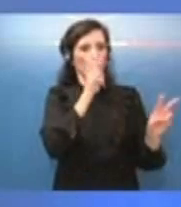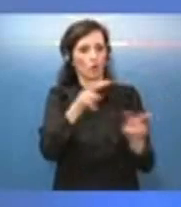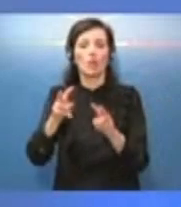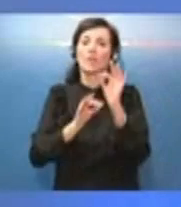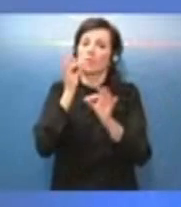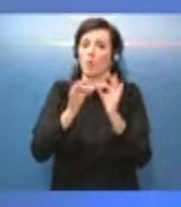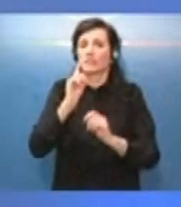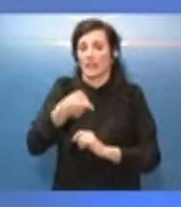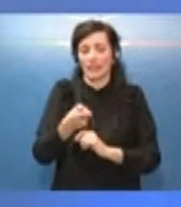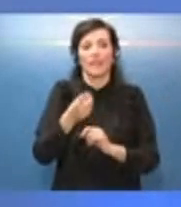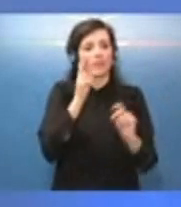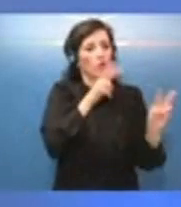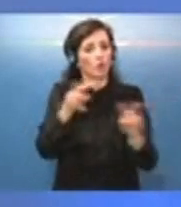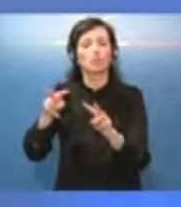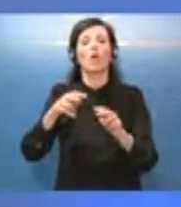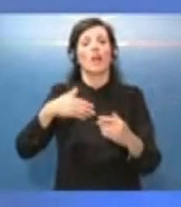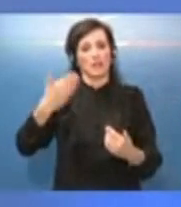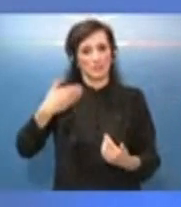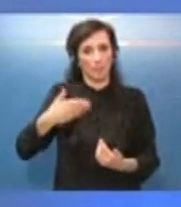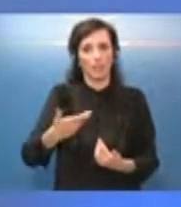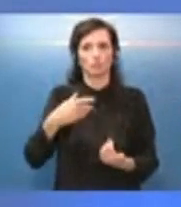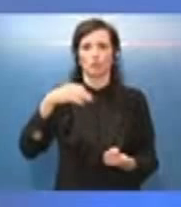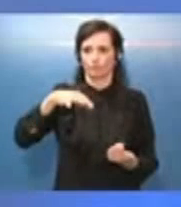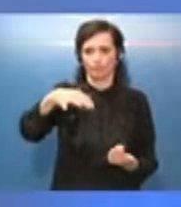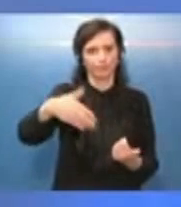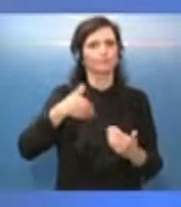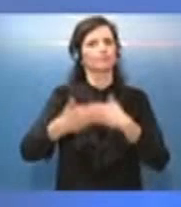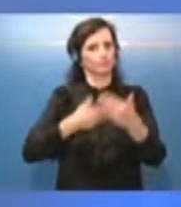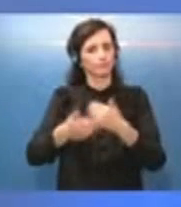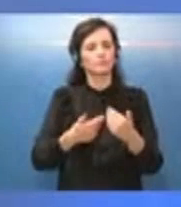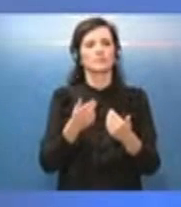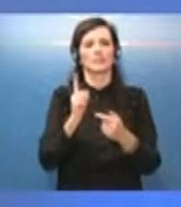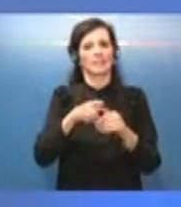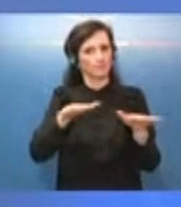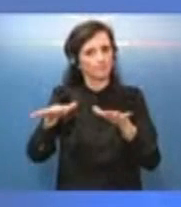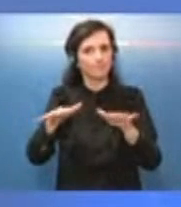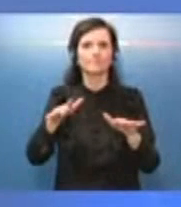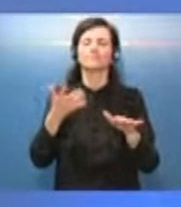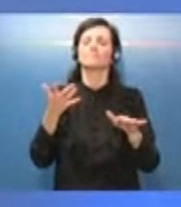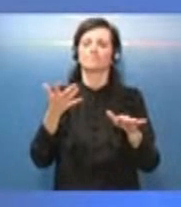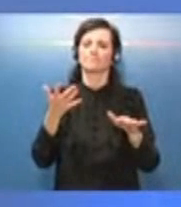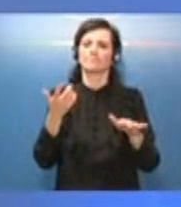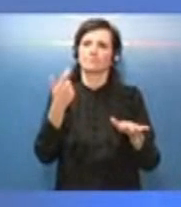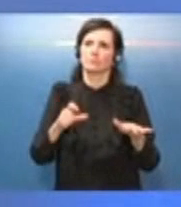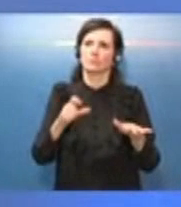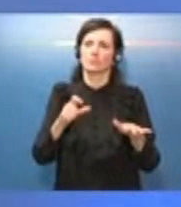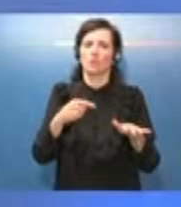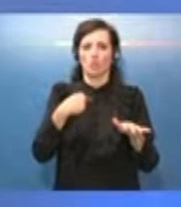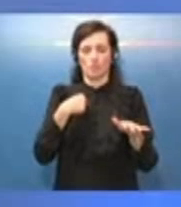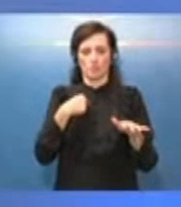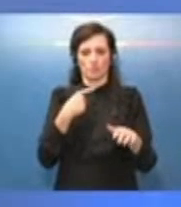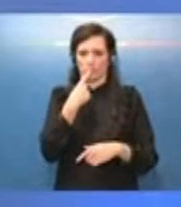dei controlli campionari, frequenti, insomma bisogna muoversi sui controlli. C'è la sensazione proprio che ho espresso io